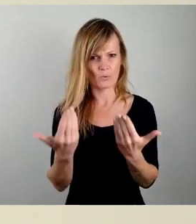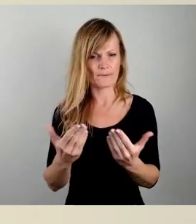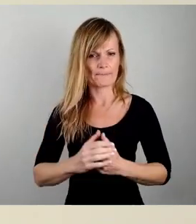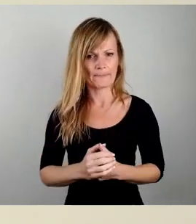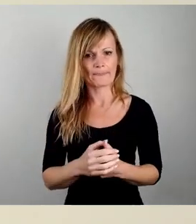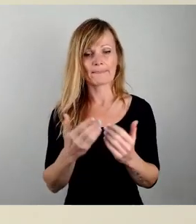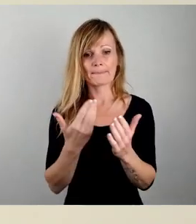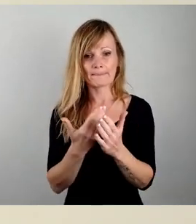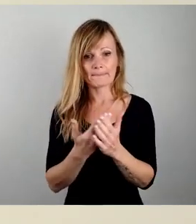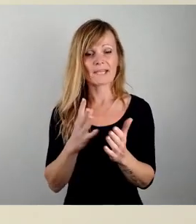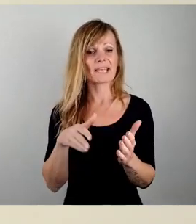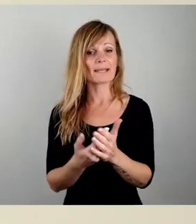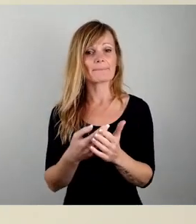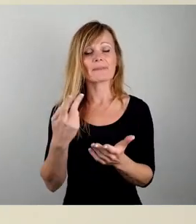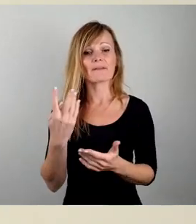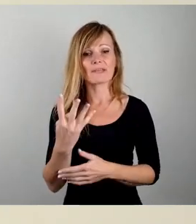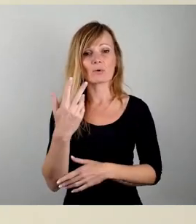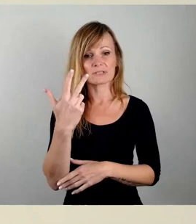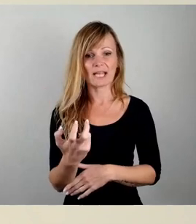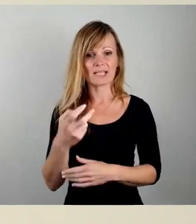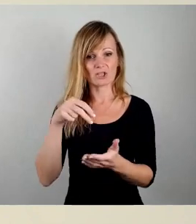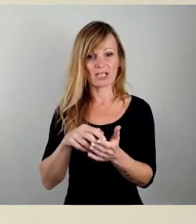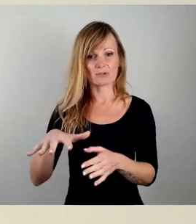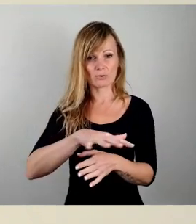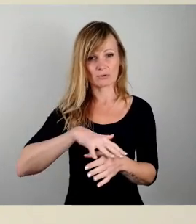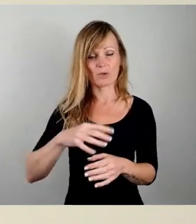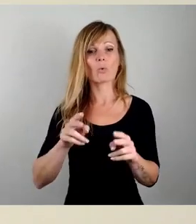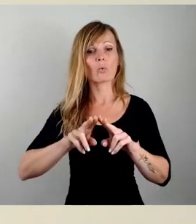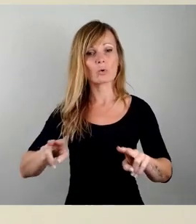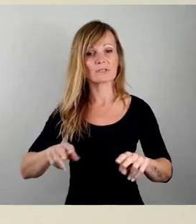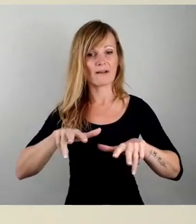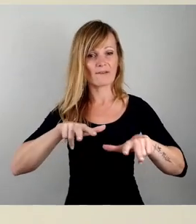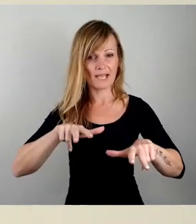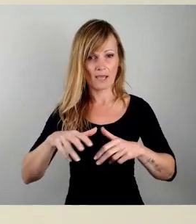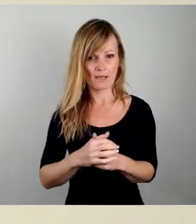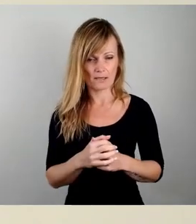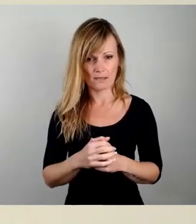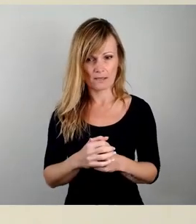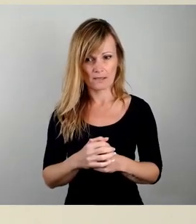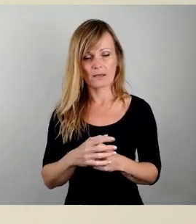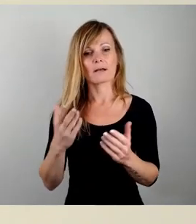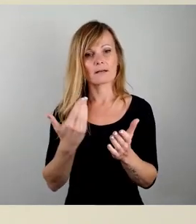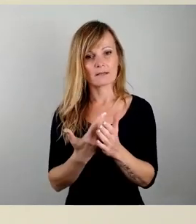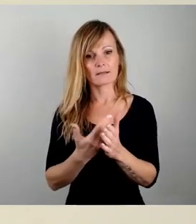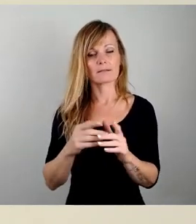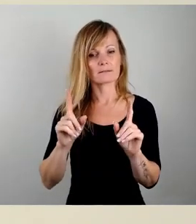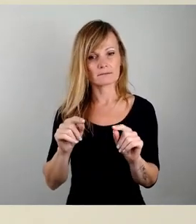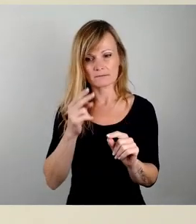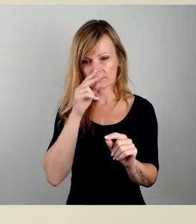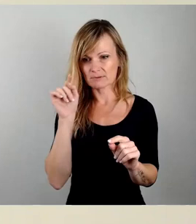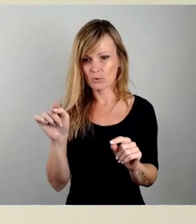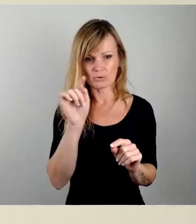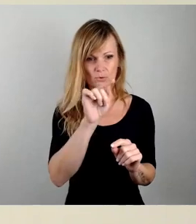Standorte, wo wir dort einen Konflikt mit dem Thema ruhender Verkehr, also sprich sozusagen mit dem Parkdruck identifizierend haben. Und deshalb